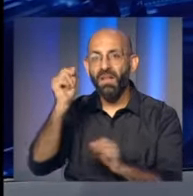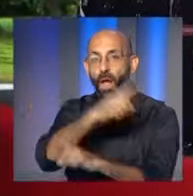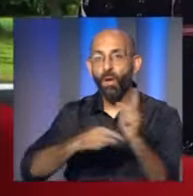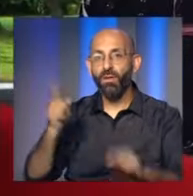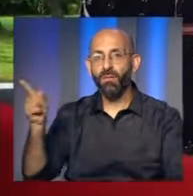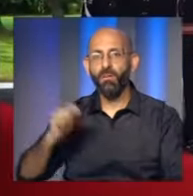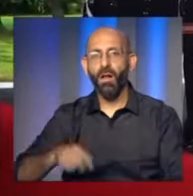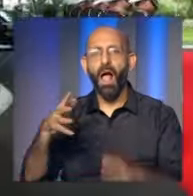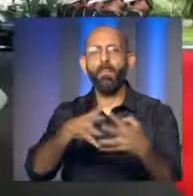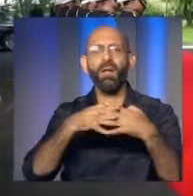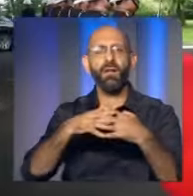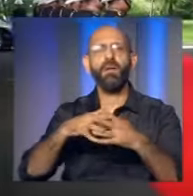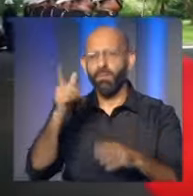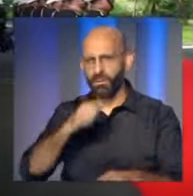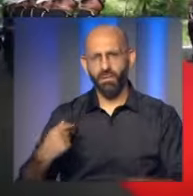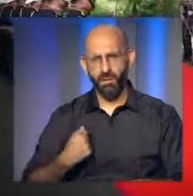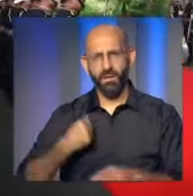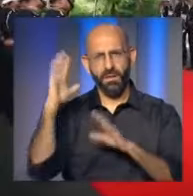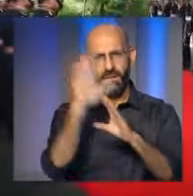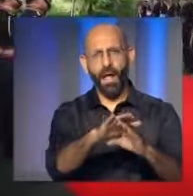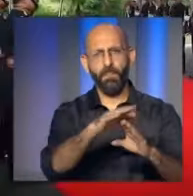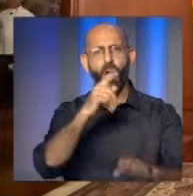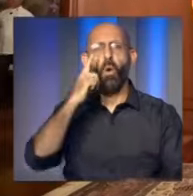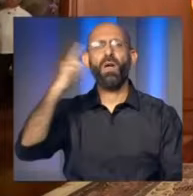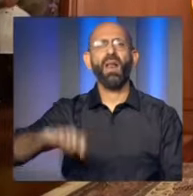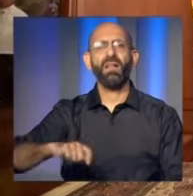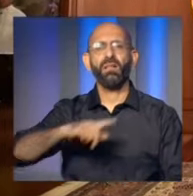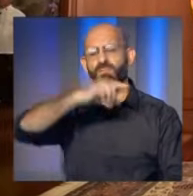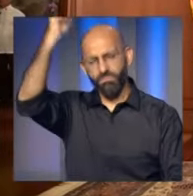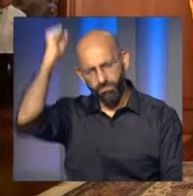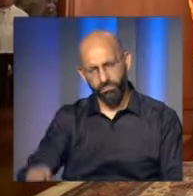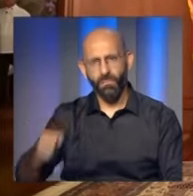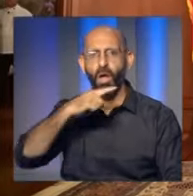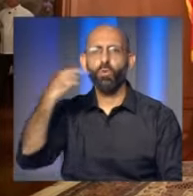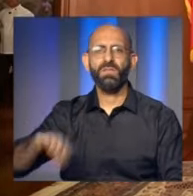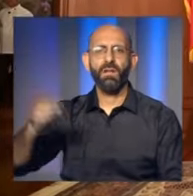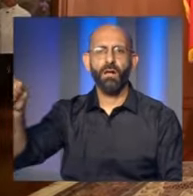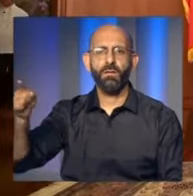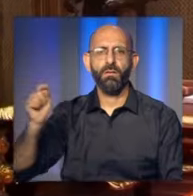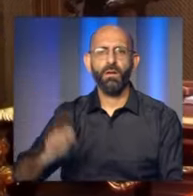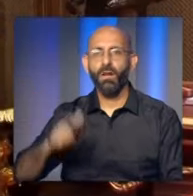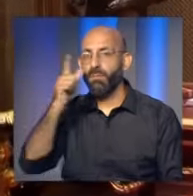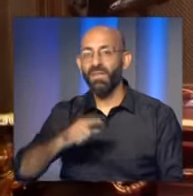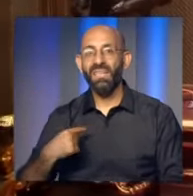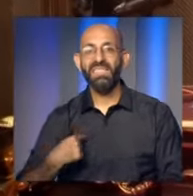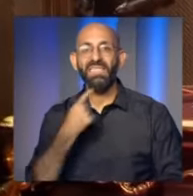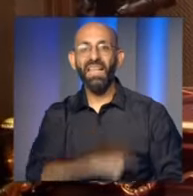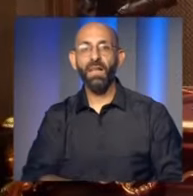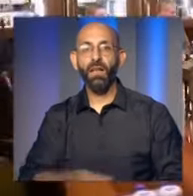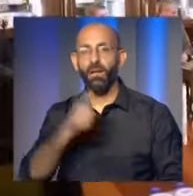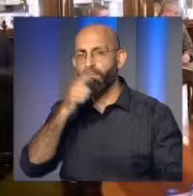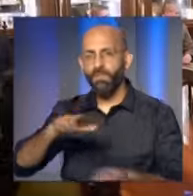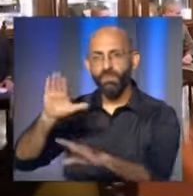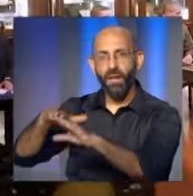أيضا بالنووي ضمنا بعدما أعلنت واشنطن دعمها لزيلنسكي بالإغارة على الأراضي الروسية بأسلحة أمريكية